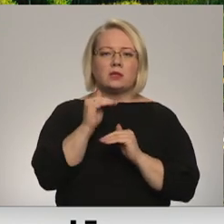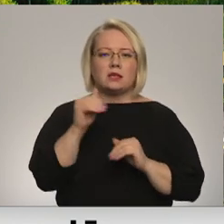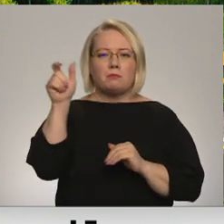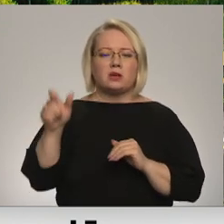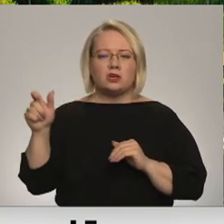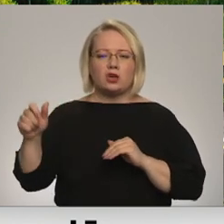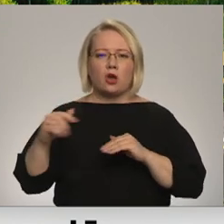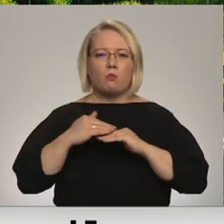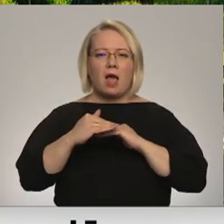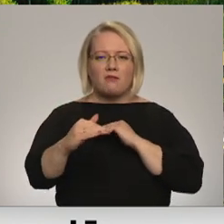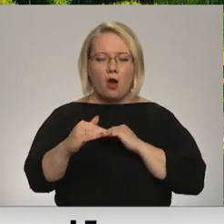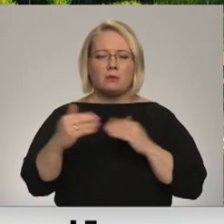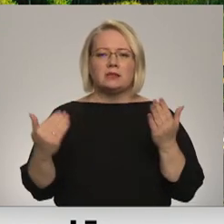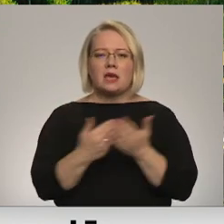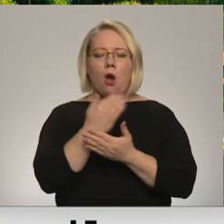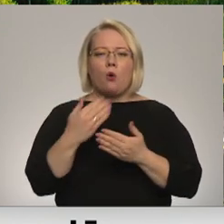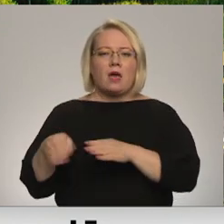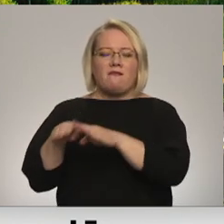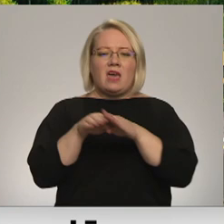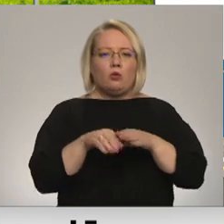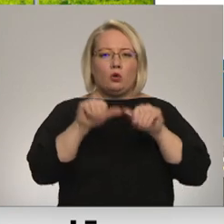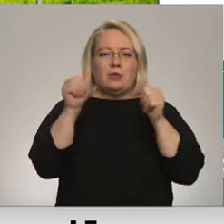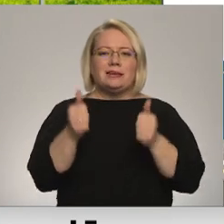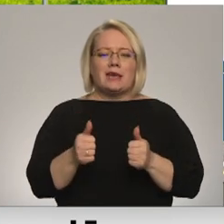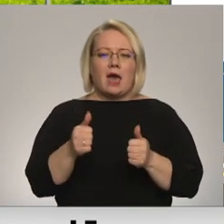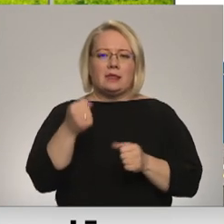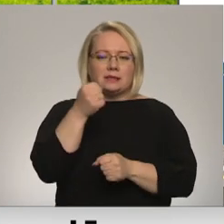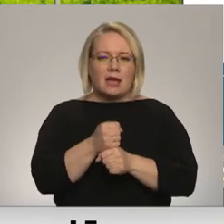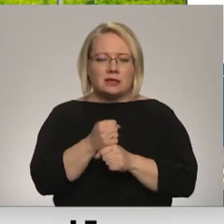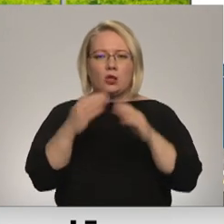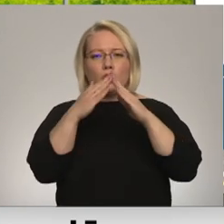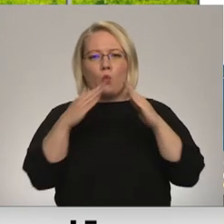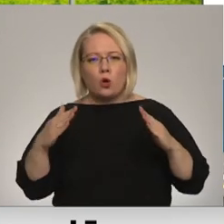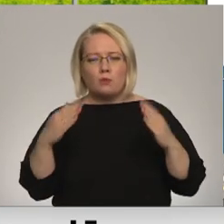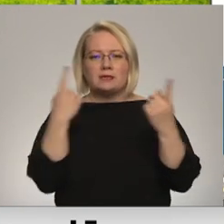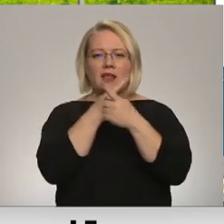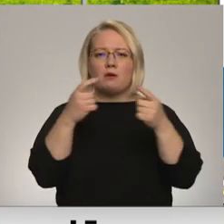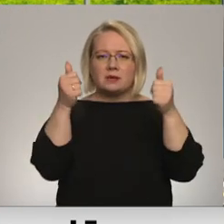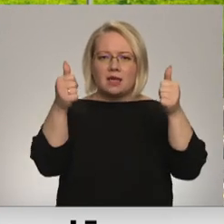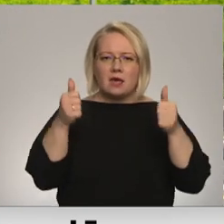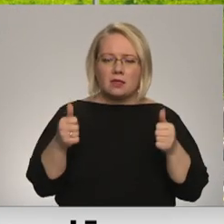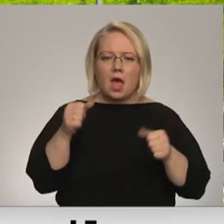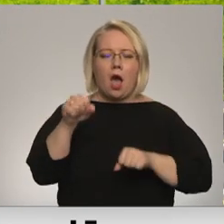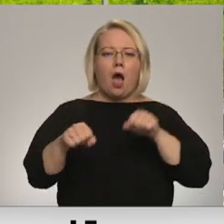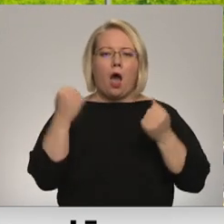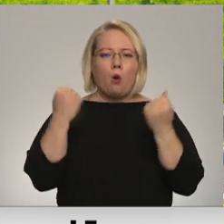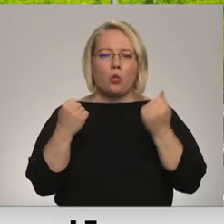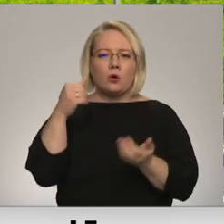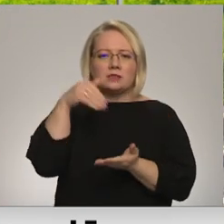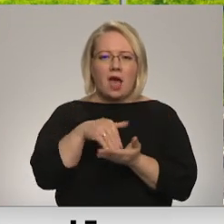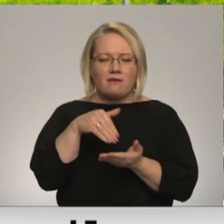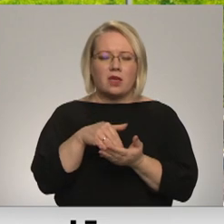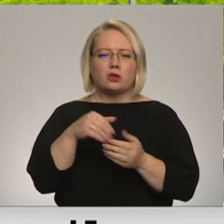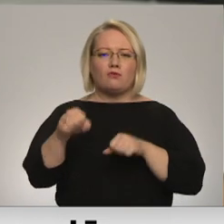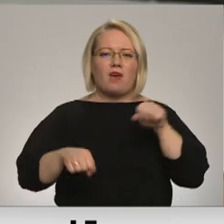platformas, jaunas vienota dizaina stācijas, nojumas, informatīvies tendi, autostāvietas, velspēda novietnes un citas aertības.